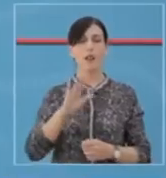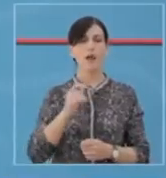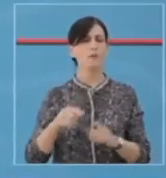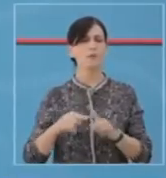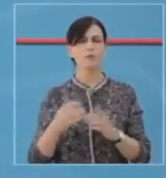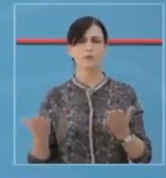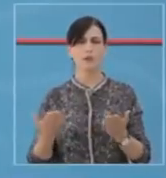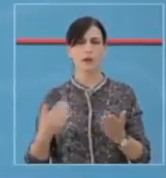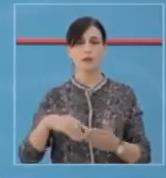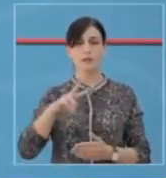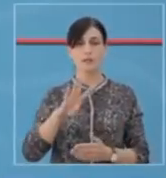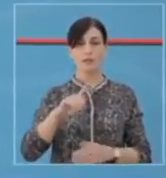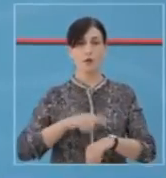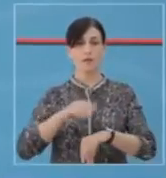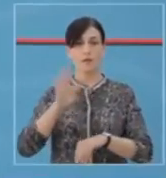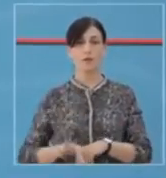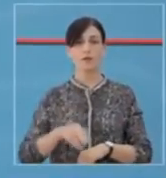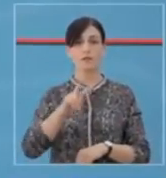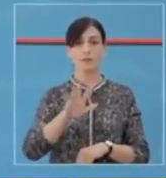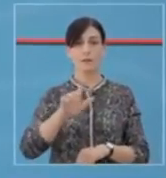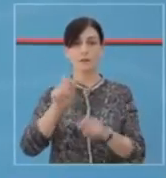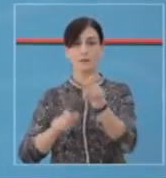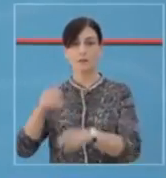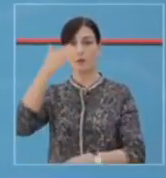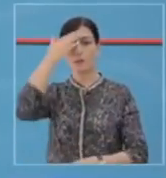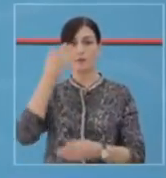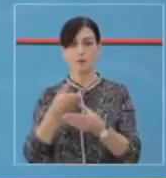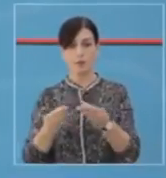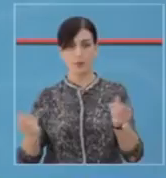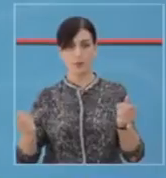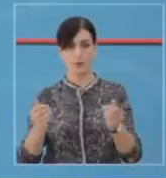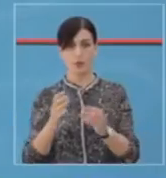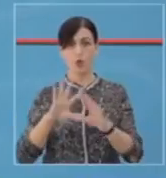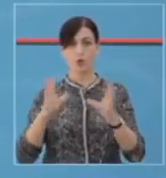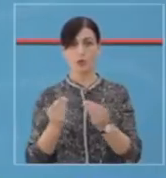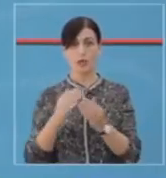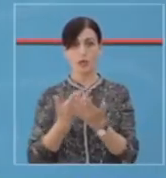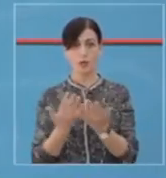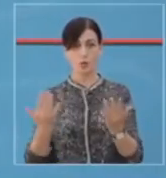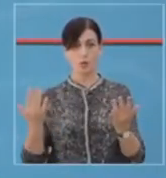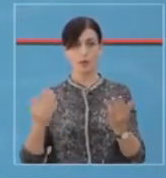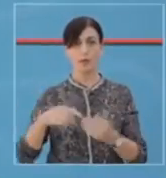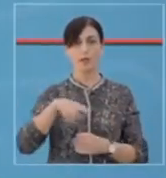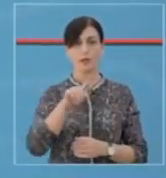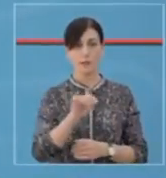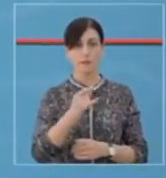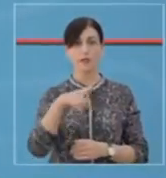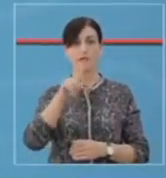24 hërë të fundit janë shëruar 28 qytetarë dhe në total numri i të shëruarve është